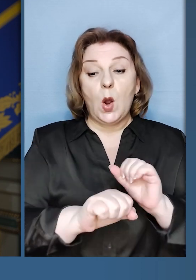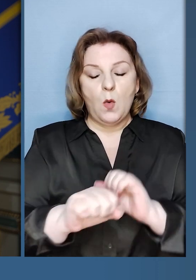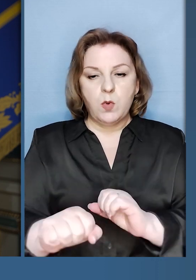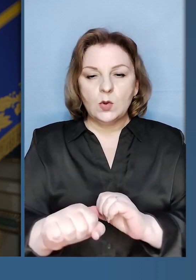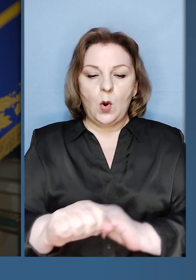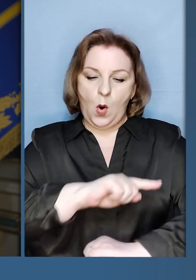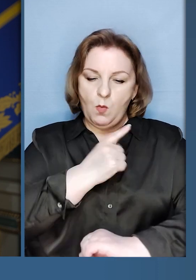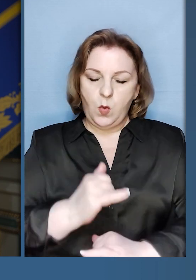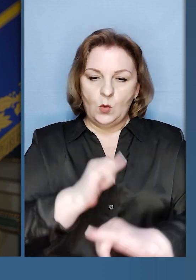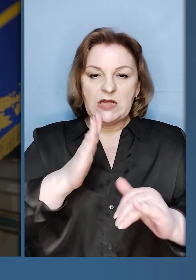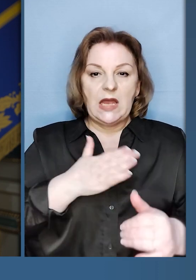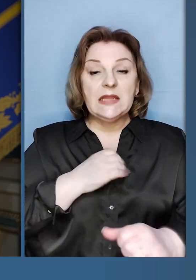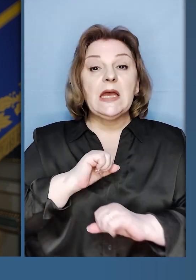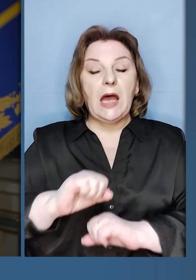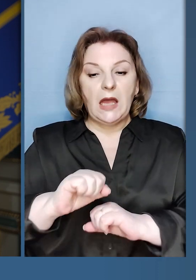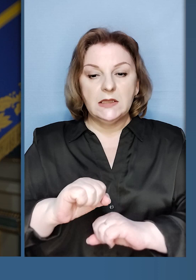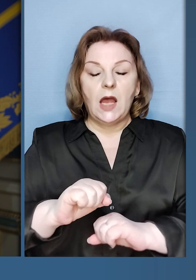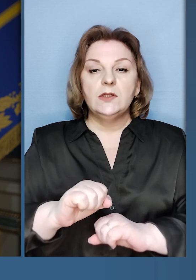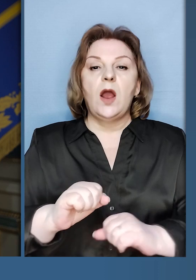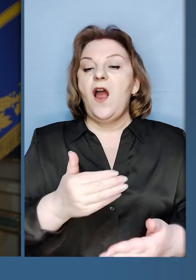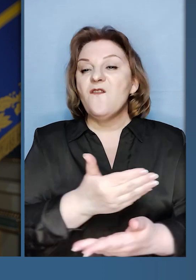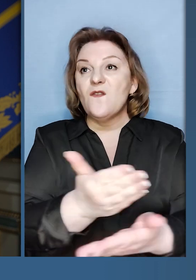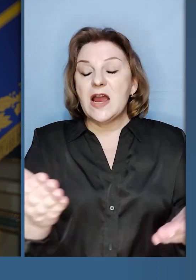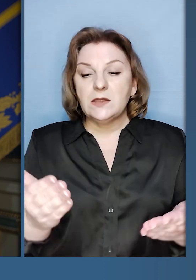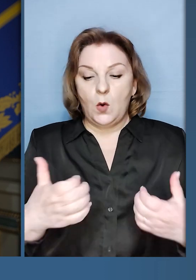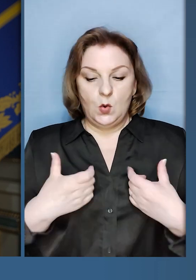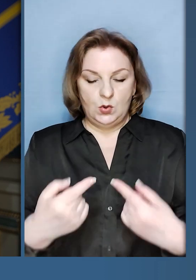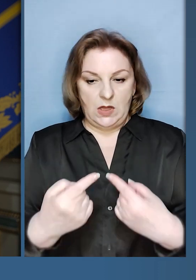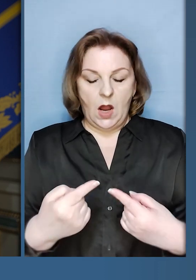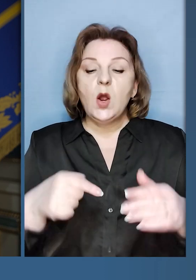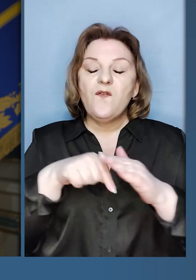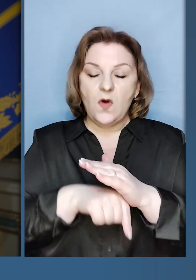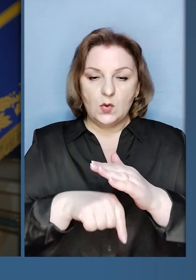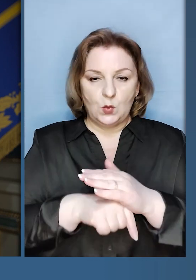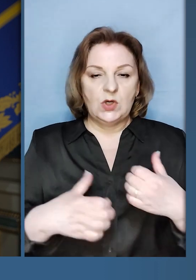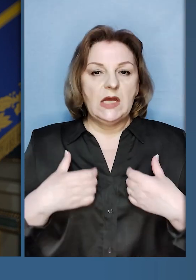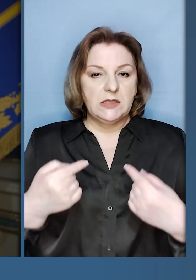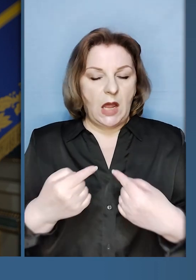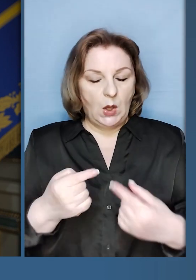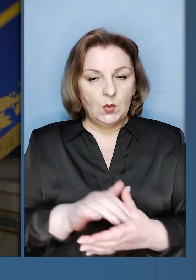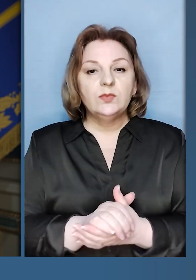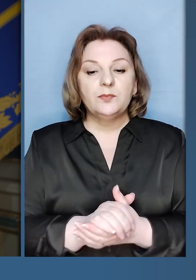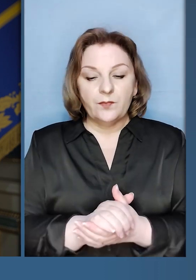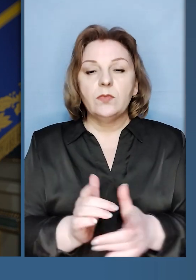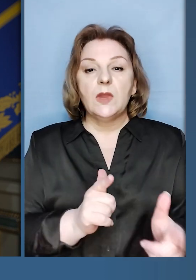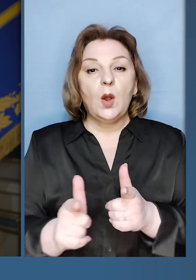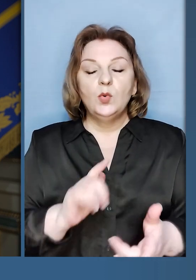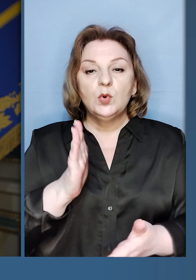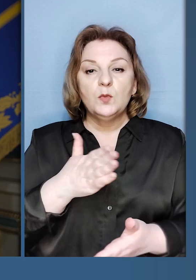Оборонне посилення нашого захисту, причому як від зовнішньої загрози, так і внутрішніх загроз.